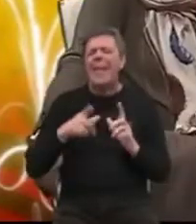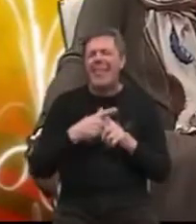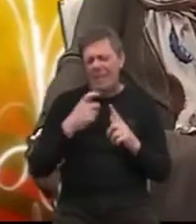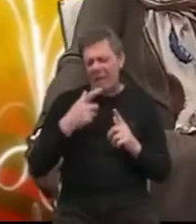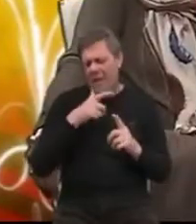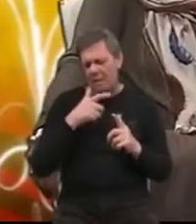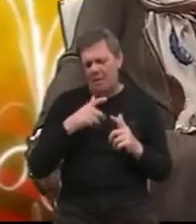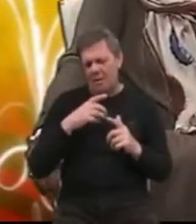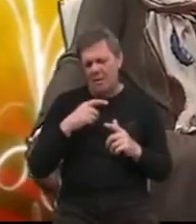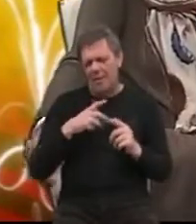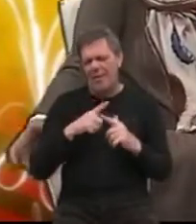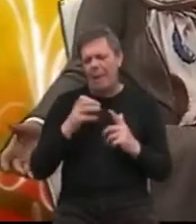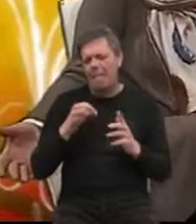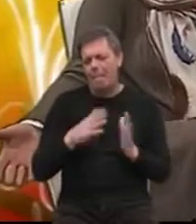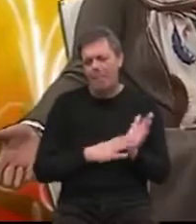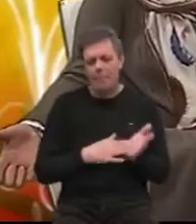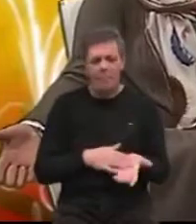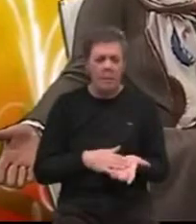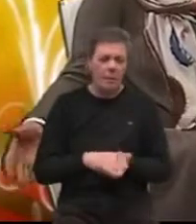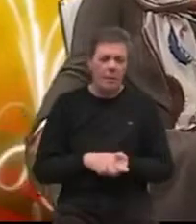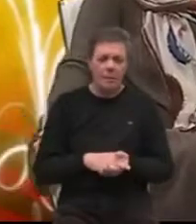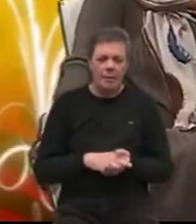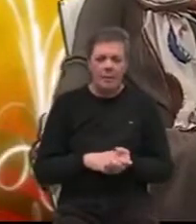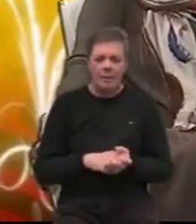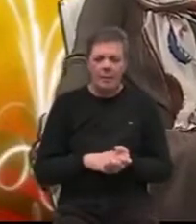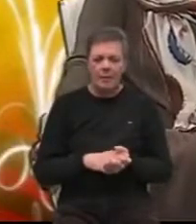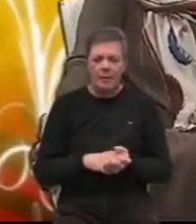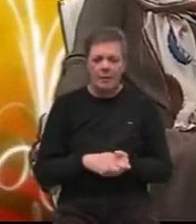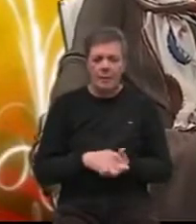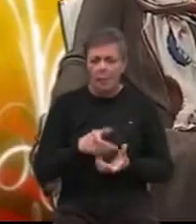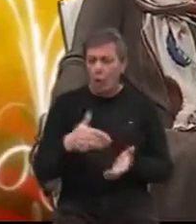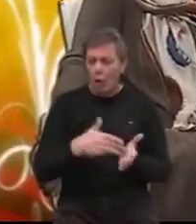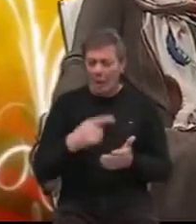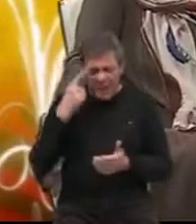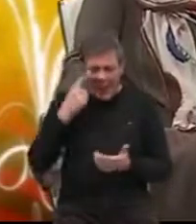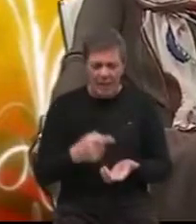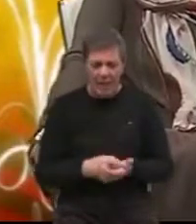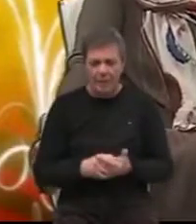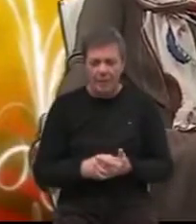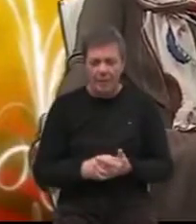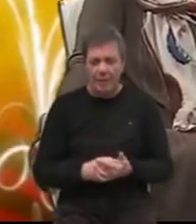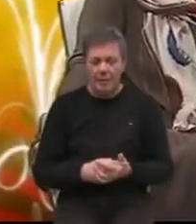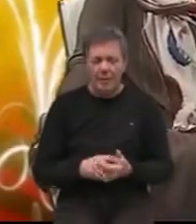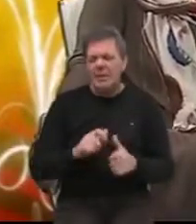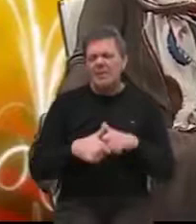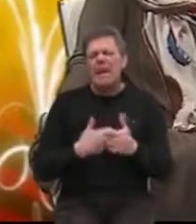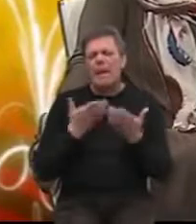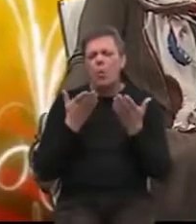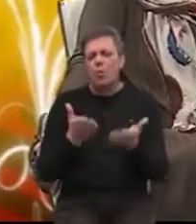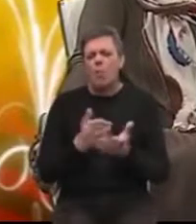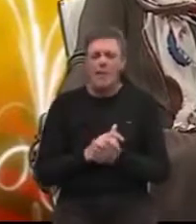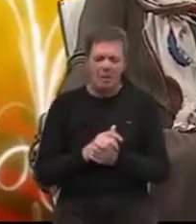postoje, ali ne... Educirate. To treba znati. To treba znati. Dakle, stvari u tome da